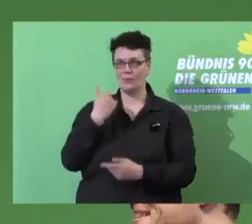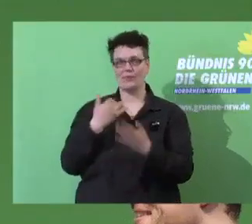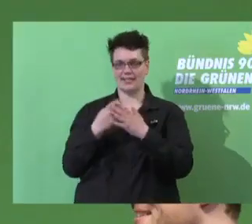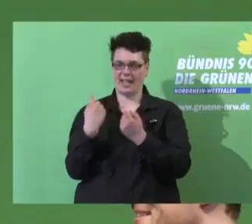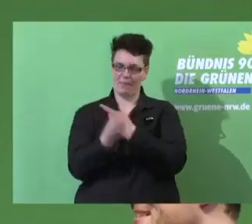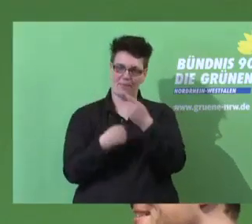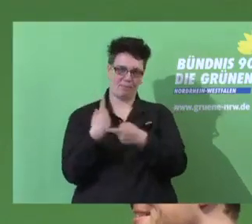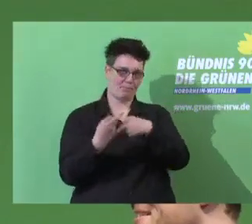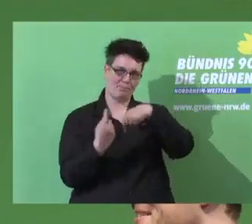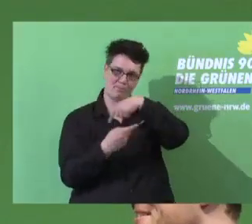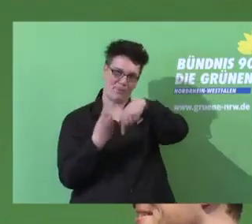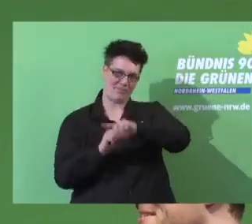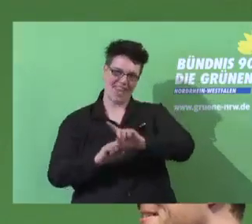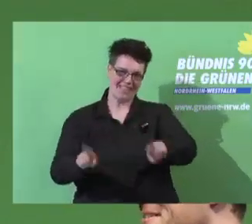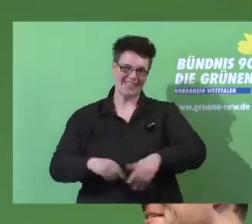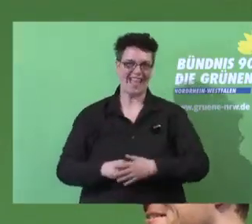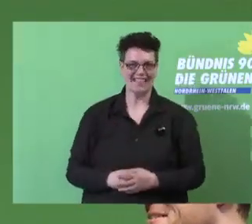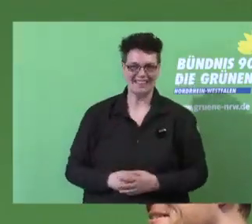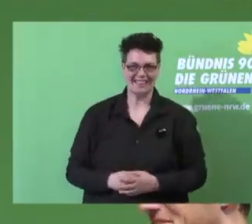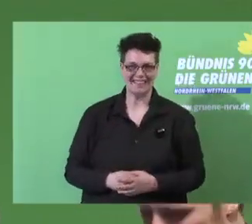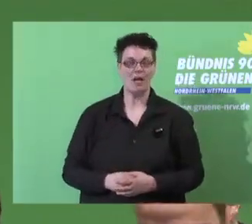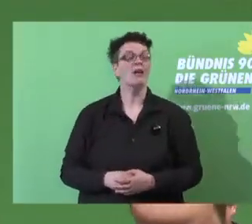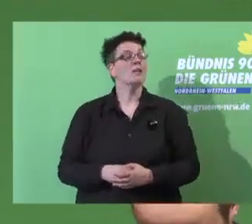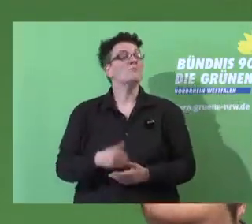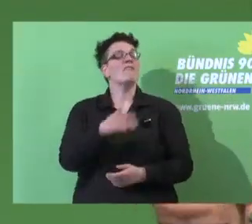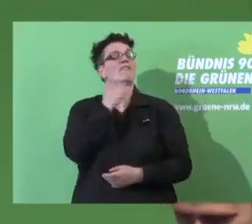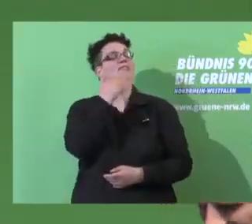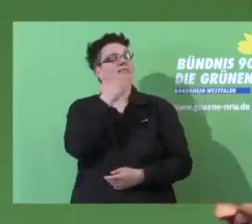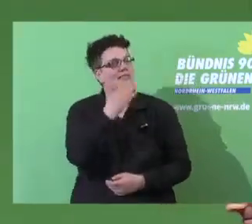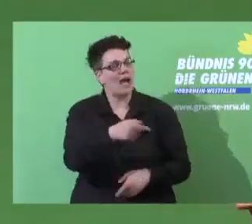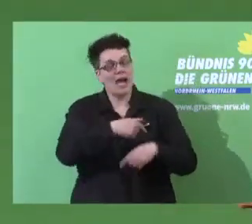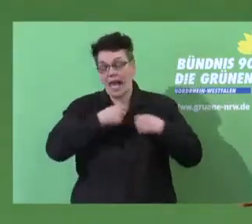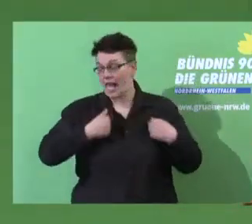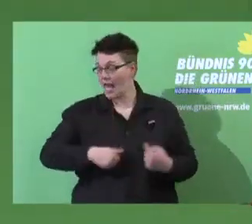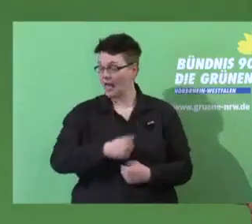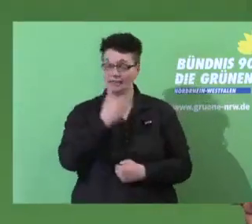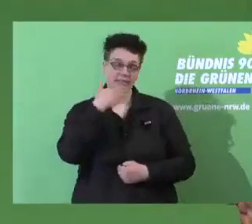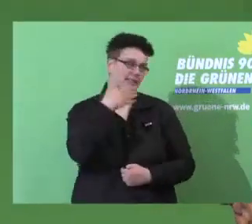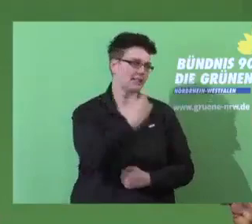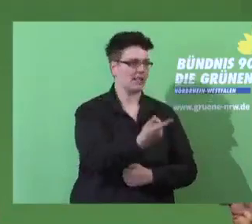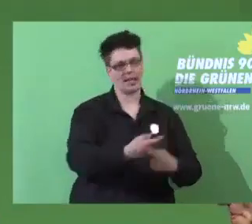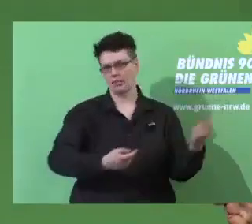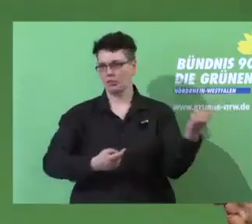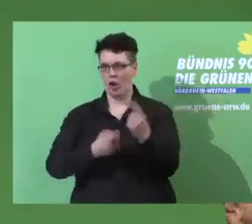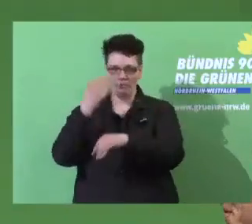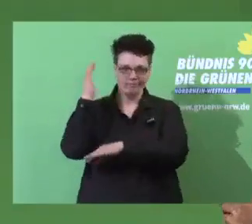Sonnenstrahl sein und dann geht es los. Ja, schönen Dank, herzlichen Dank fürs Kommen. Toll.